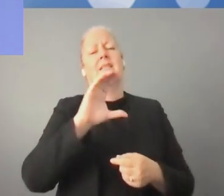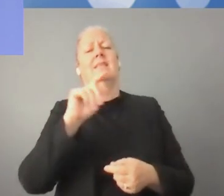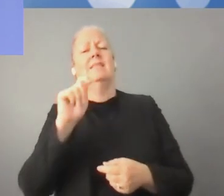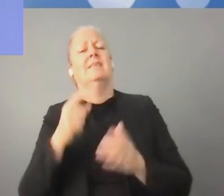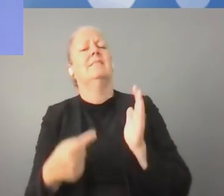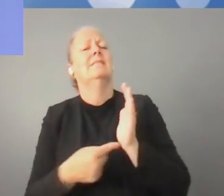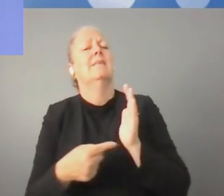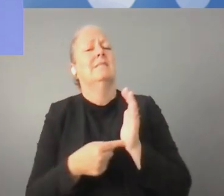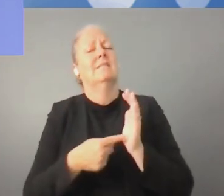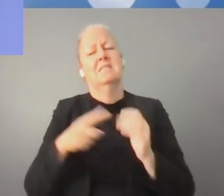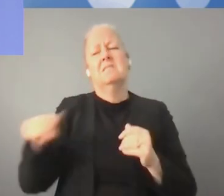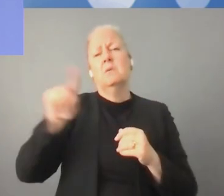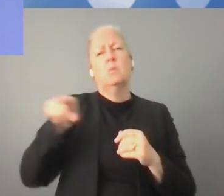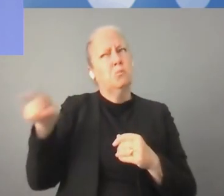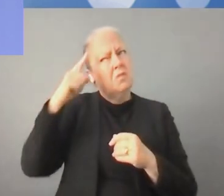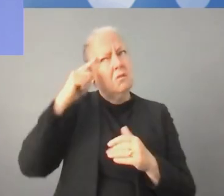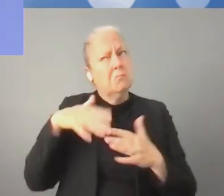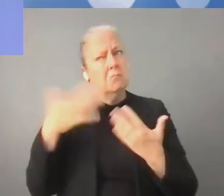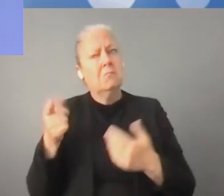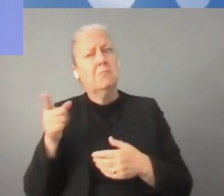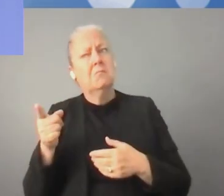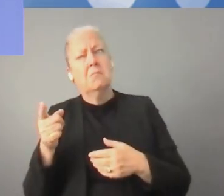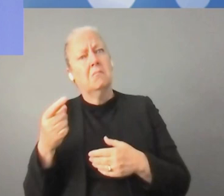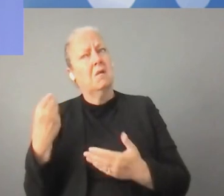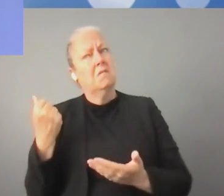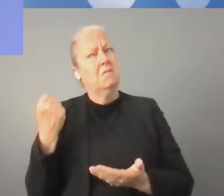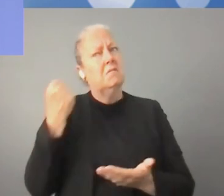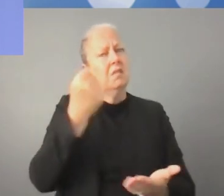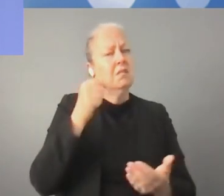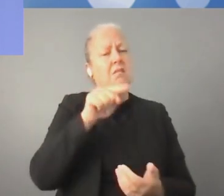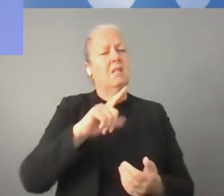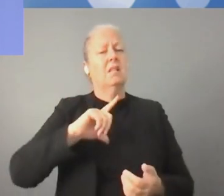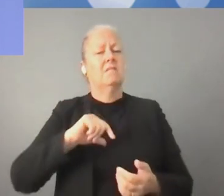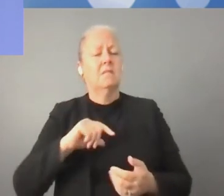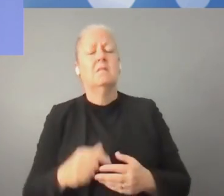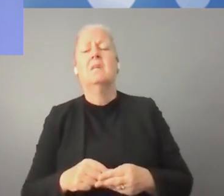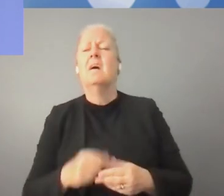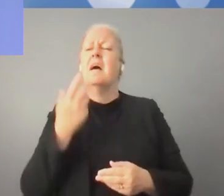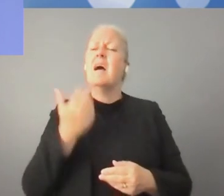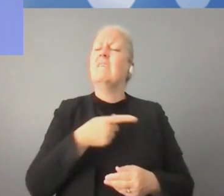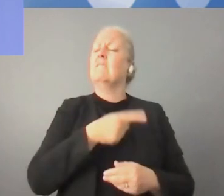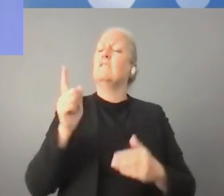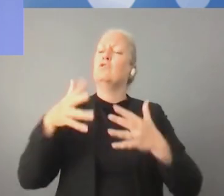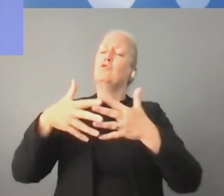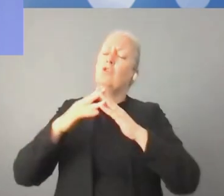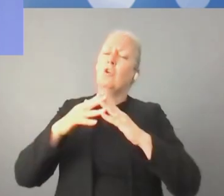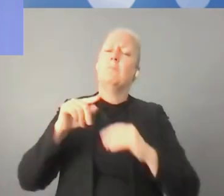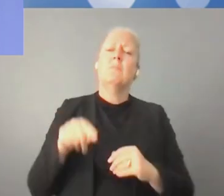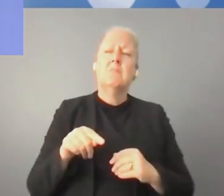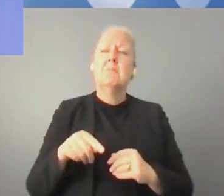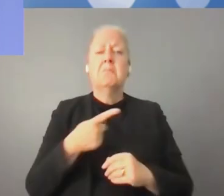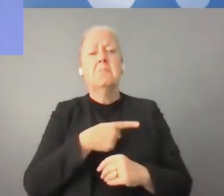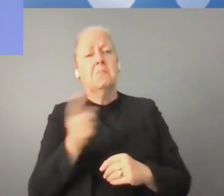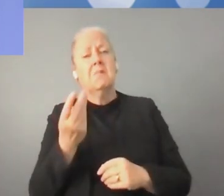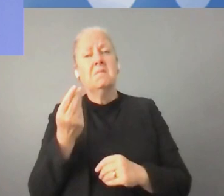وأما من ناحية التمويل فيجب علي بكل نزهة أن أقول أن